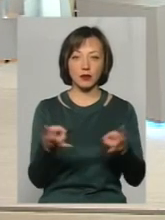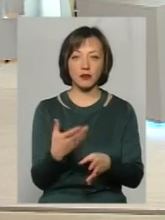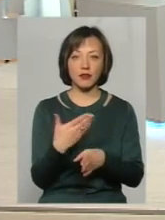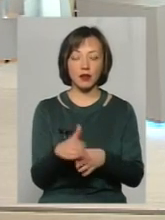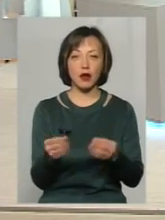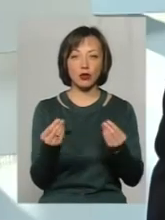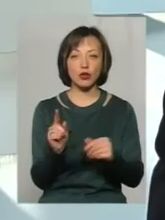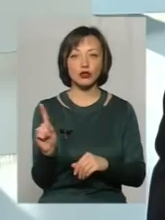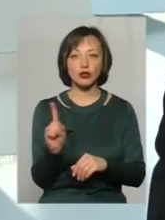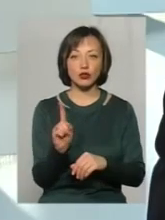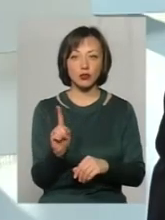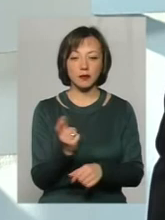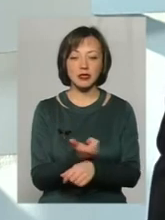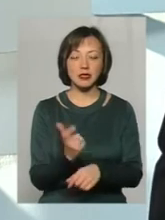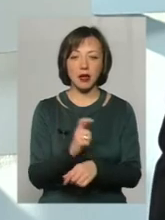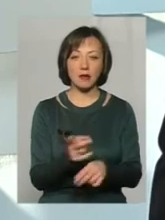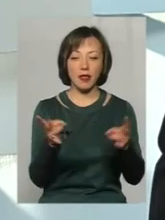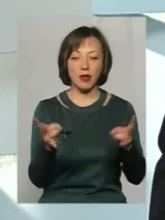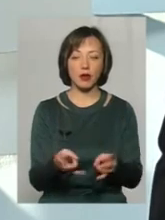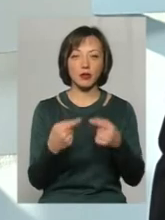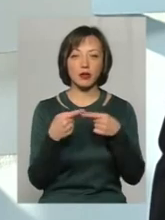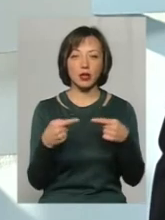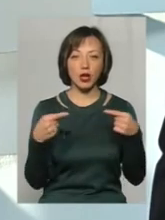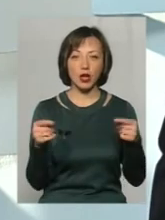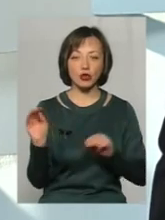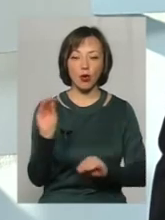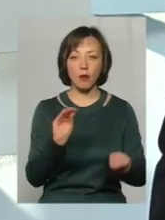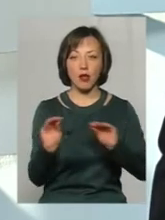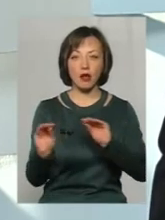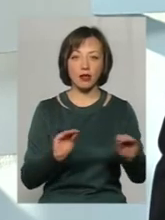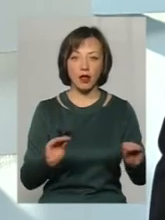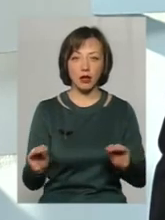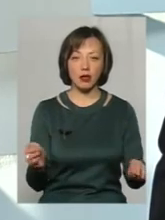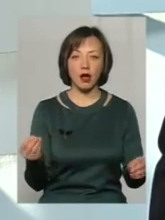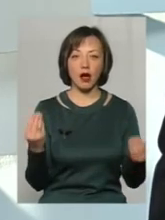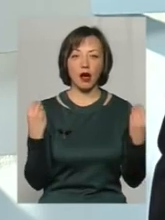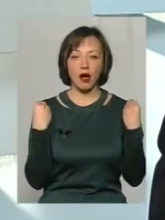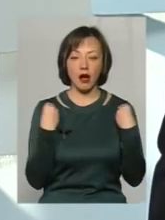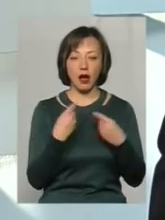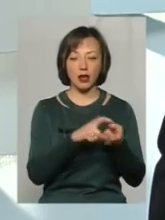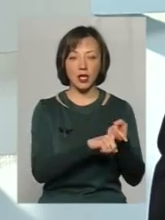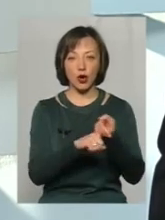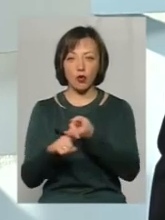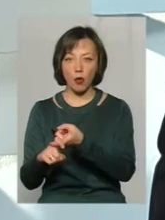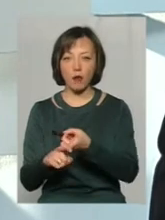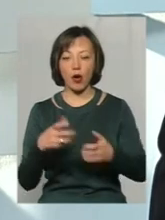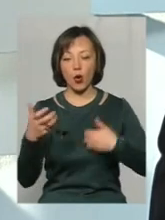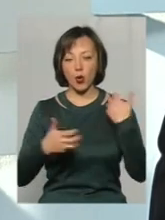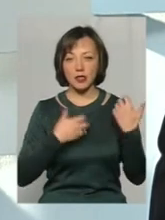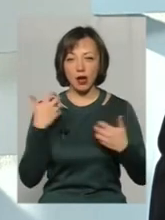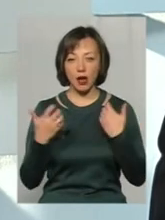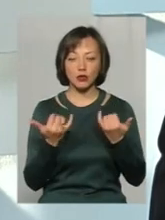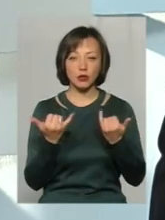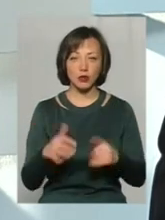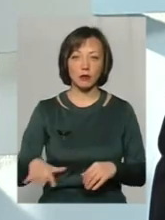самі необхідні речі там обладнати, гардероб, роздягальні. Ми на сьогодні маємо приміщення